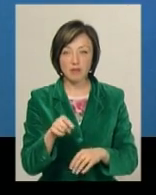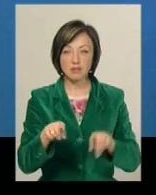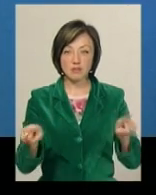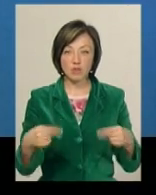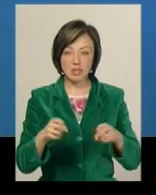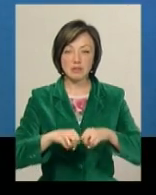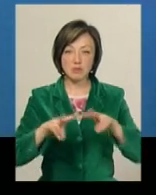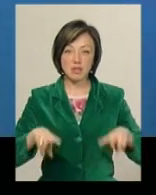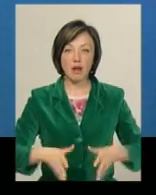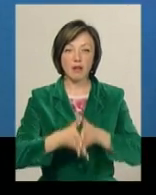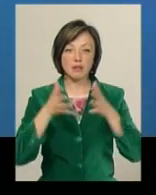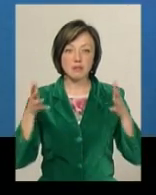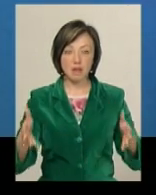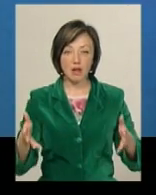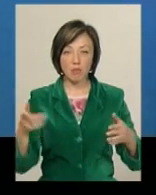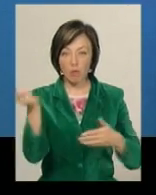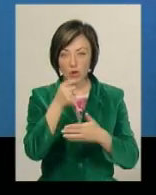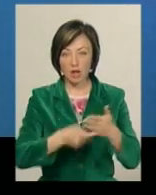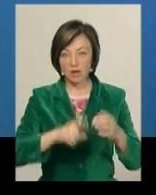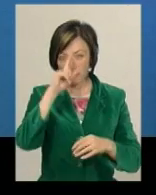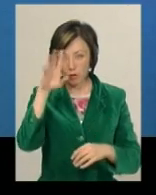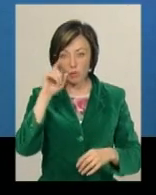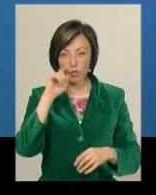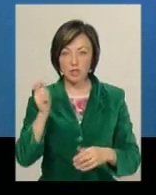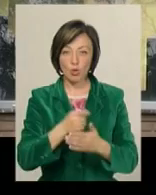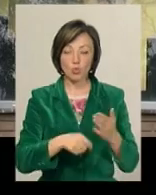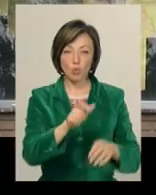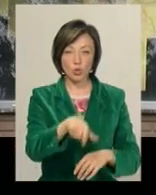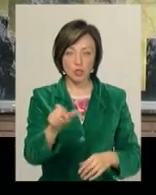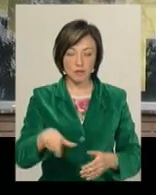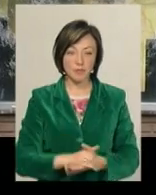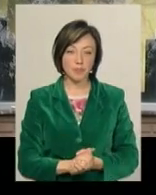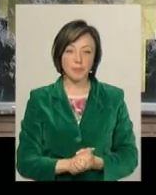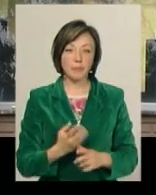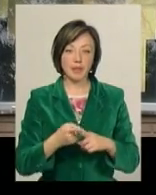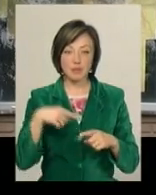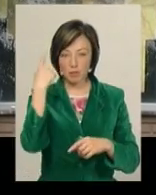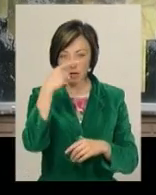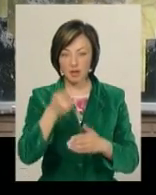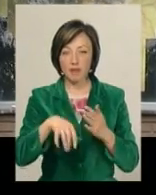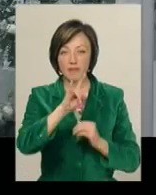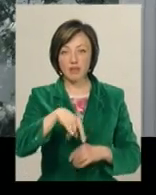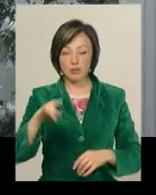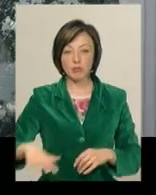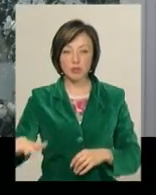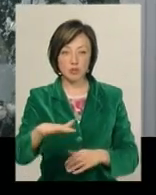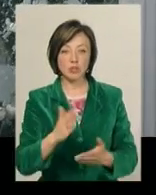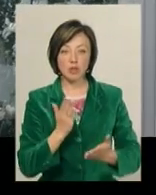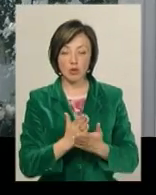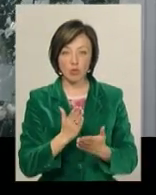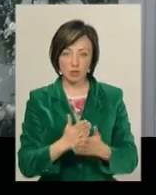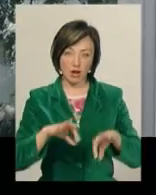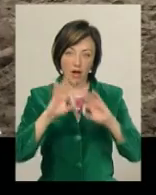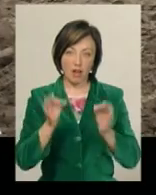спеціальні гігантські пікселізовані портрети відомих українських художників. Зараз ці портрети прикрашають вікна приміщення, у якому знаходиться